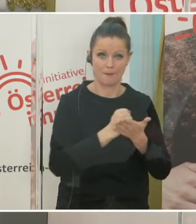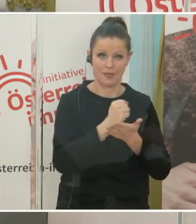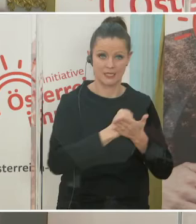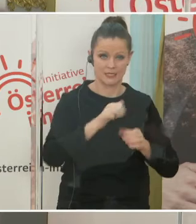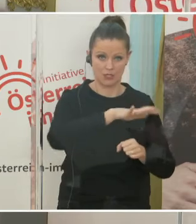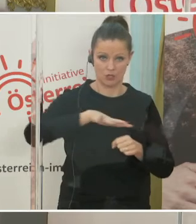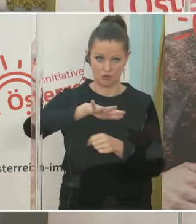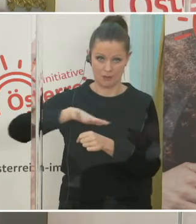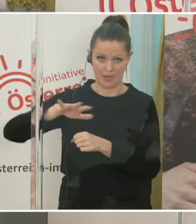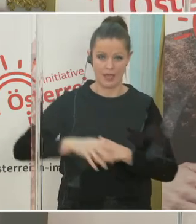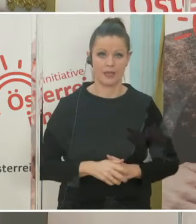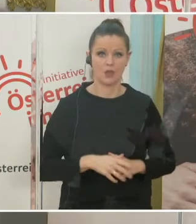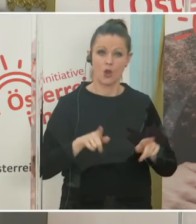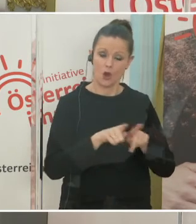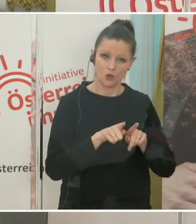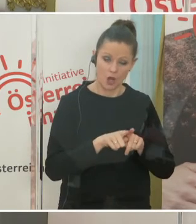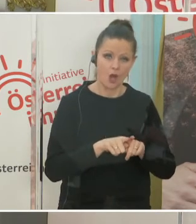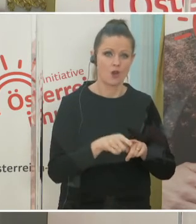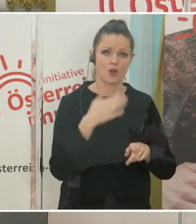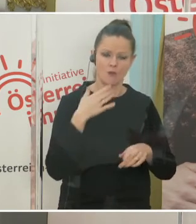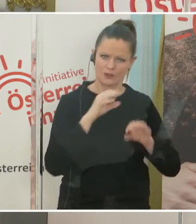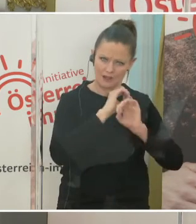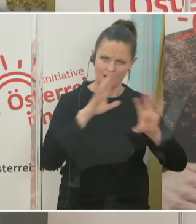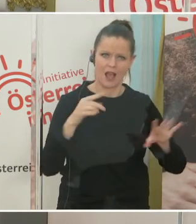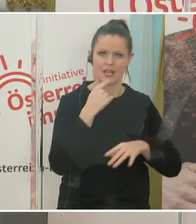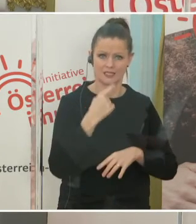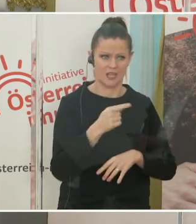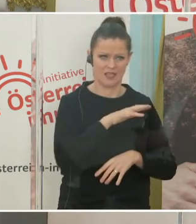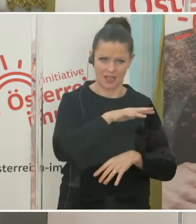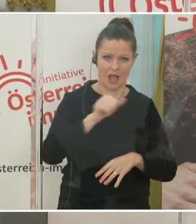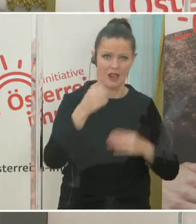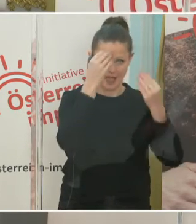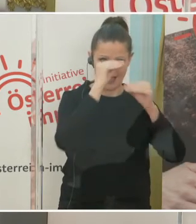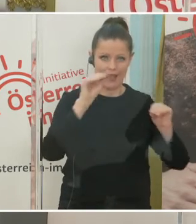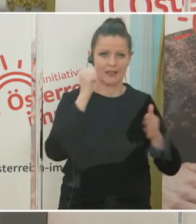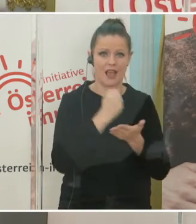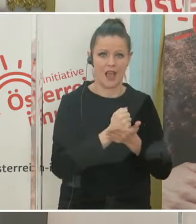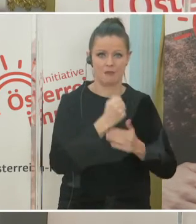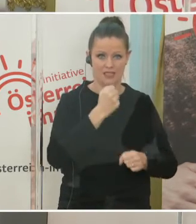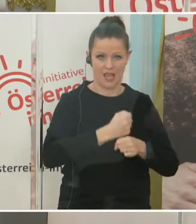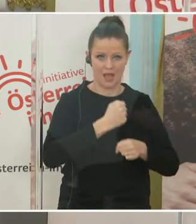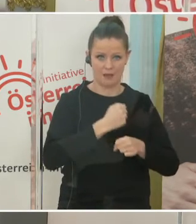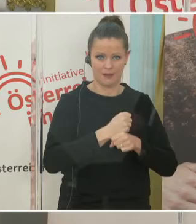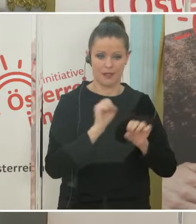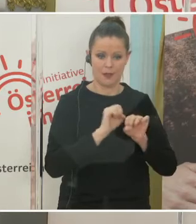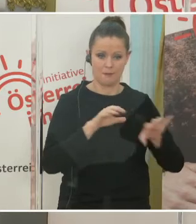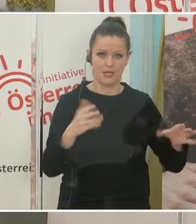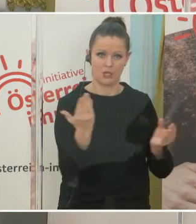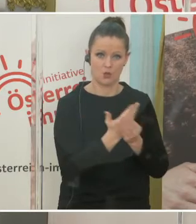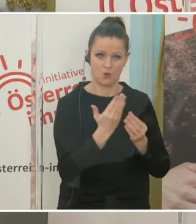und, das möchte ich auch unterstreichen, die sind da alle ehrenamtlich dabei. In den Medienunterlagen haben Sie die